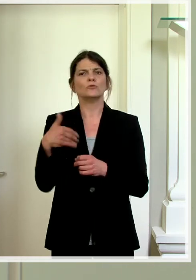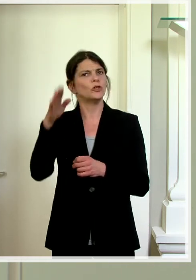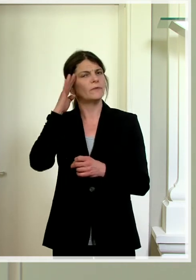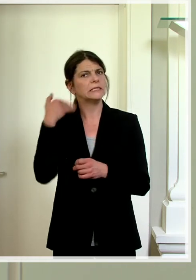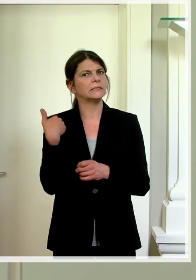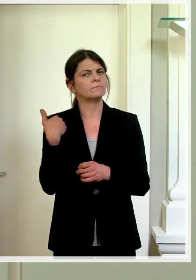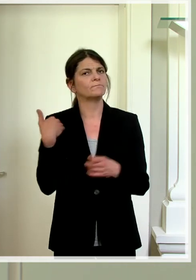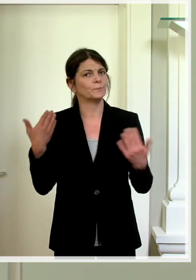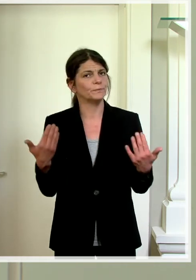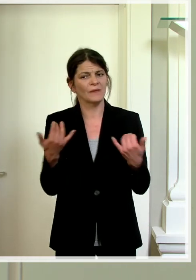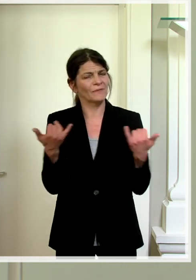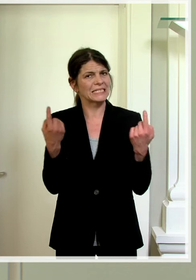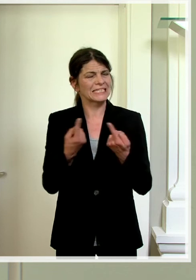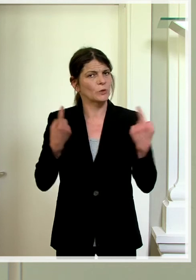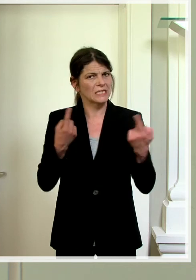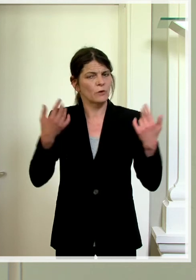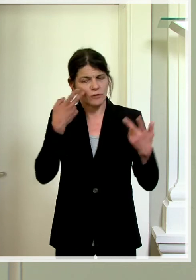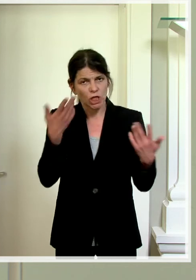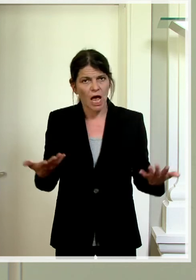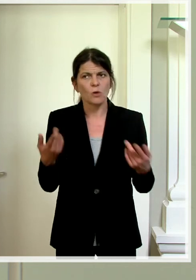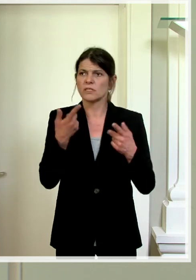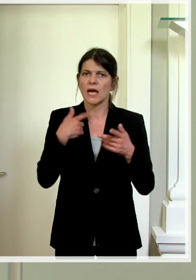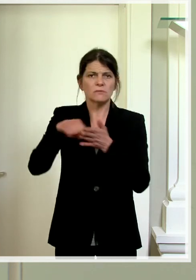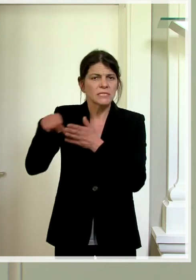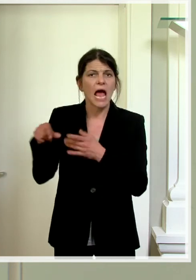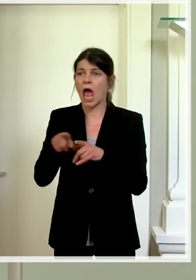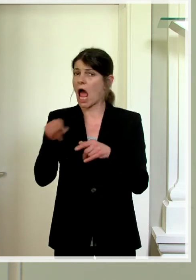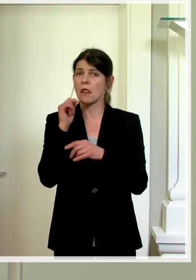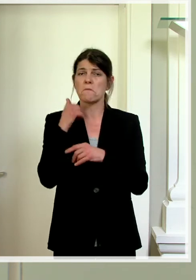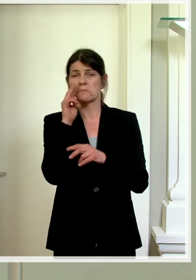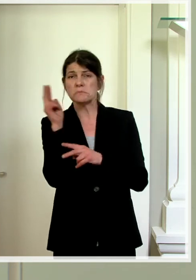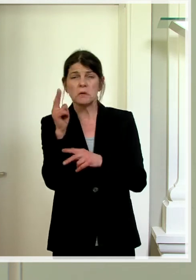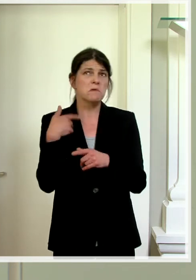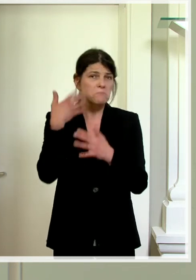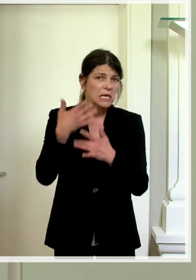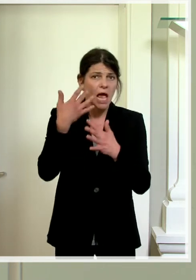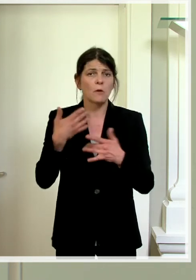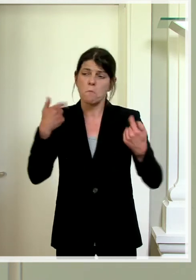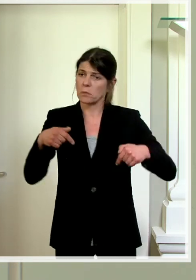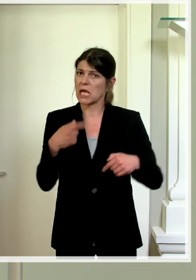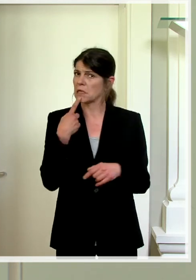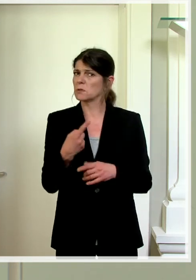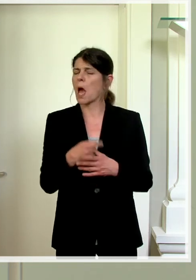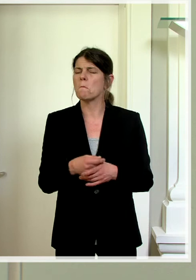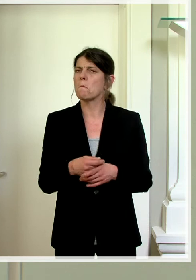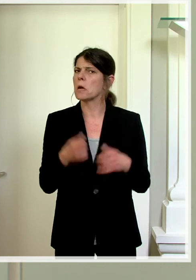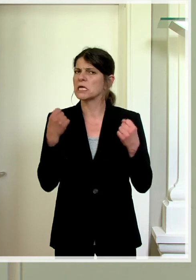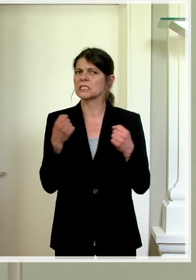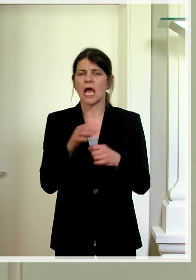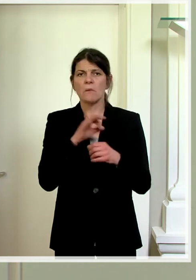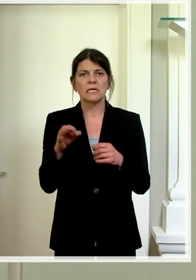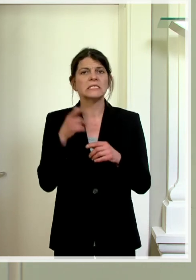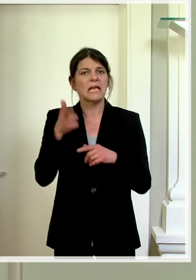wo wir da stehen. Alle unsere Prognosen und Berechnungen im Moment zeigen, dass wir sicher bis zum September